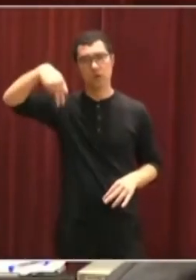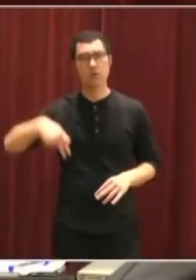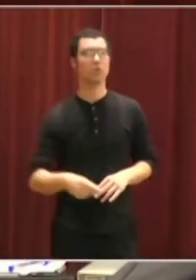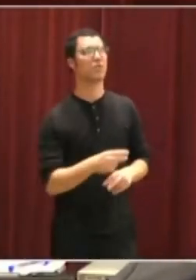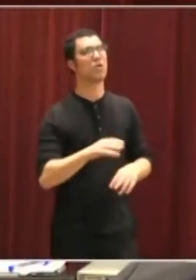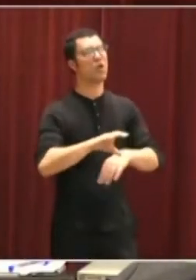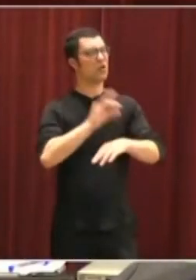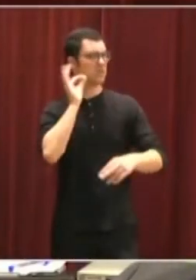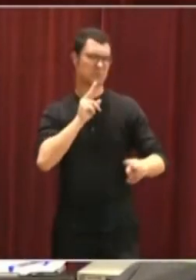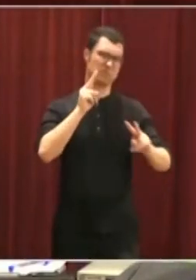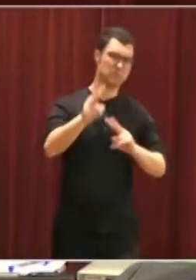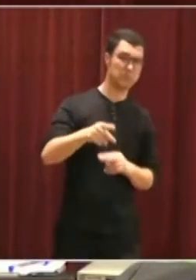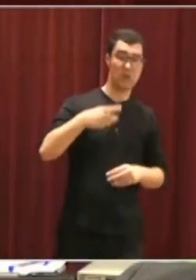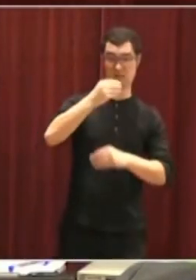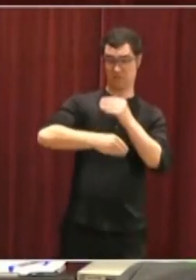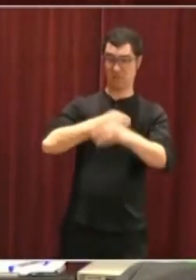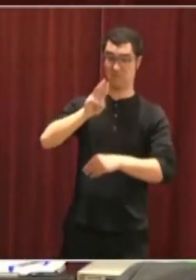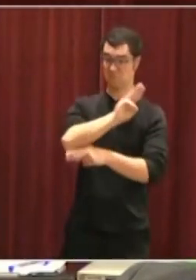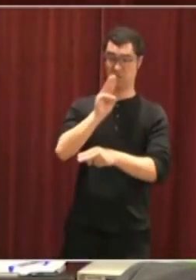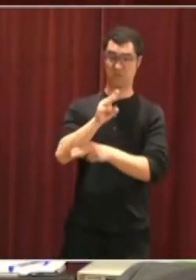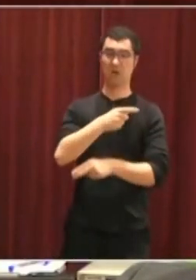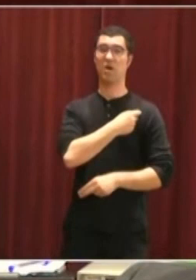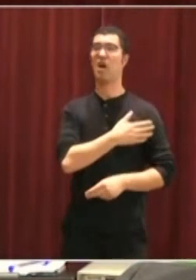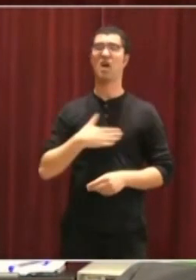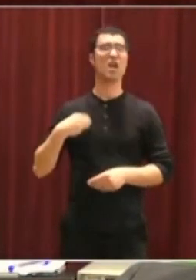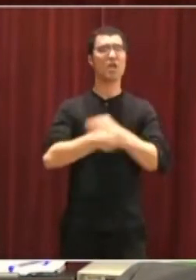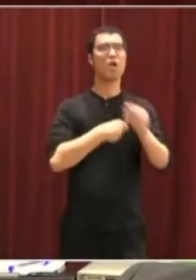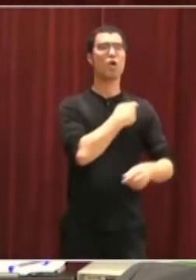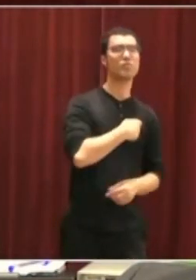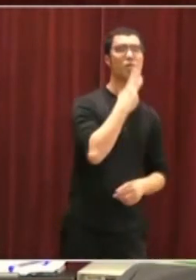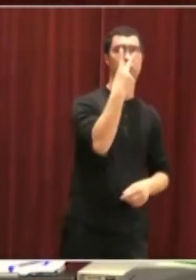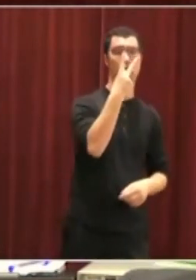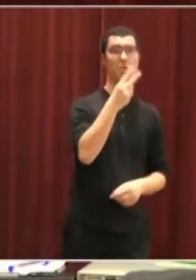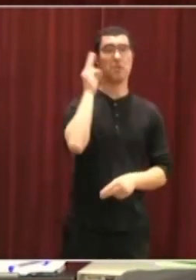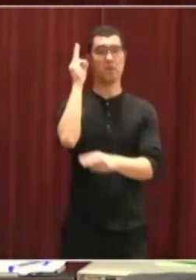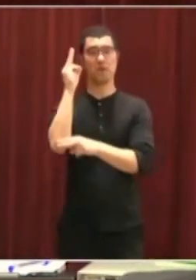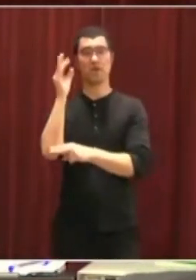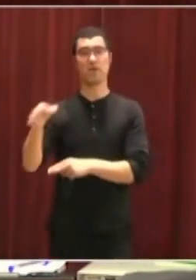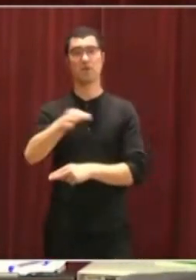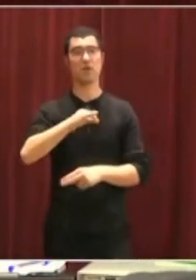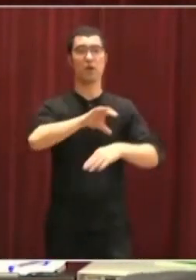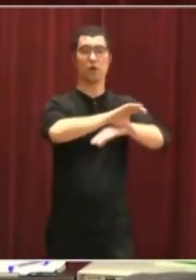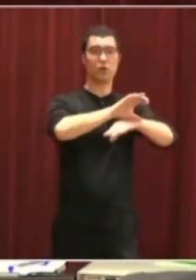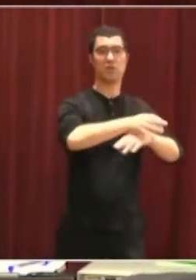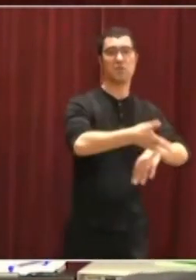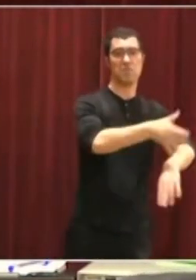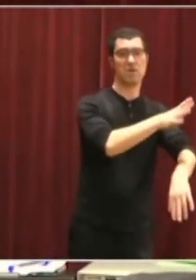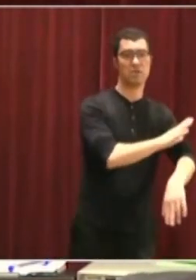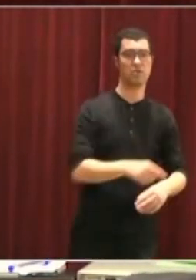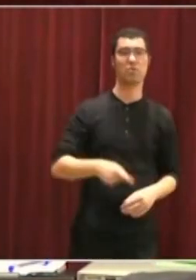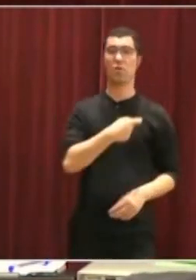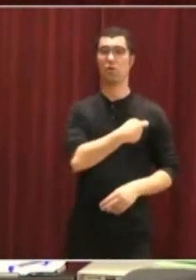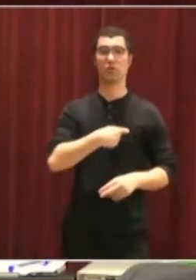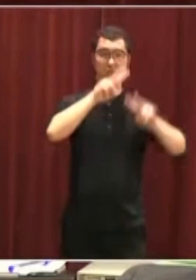Senyora consellera, el que hauria fet al Partit Popular han estat dues comissions d'investigació. En el Parlament de les Ies Balears i el Consell Solà de Vallorca. Comissions d'investigació